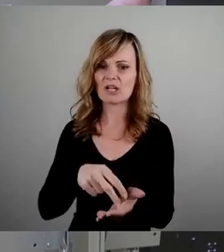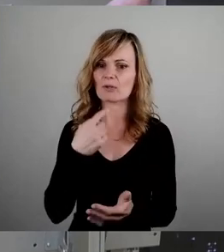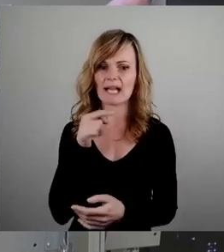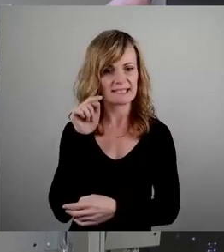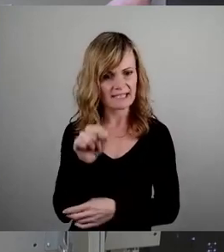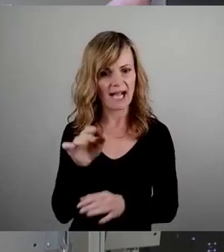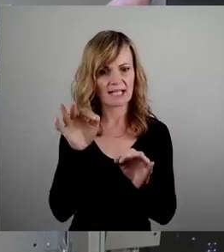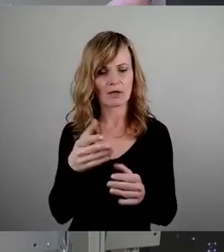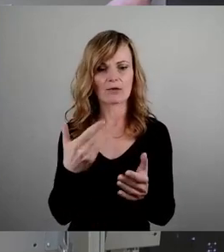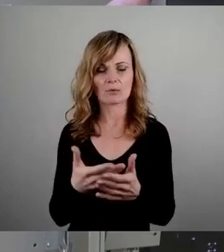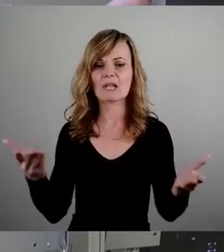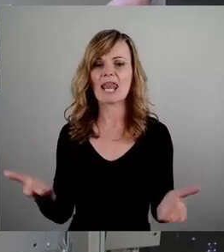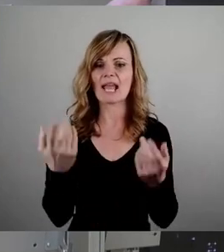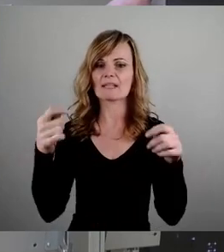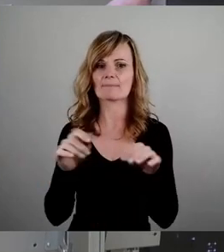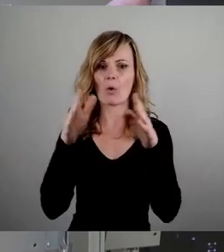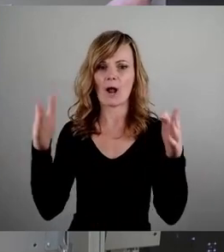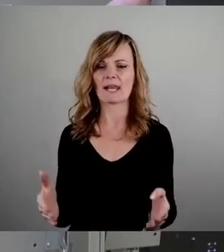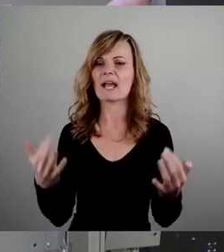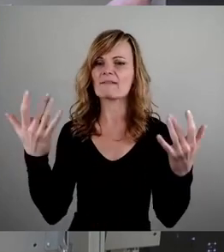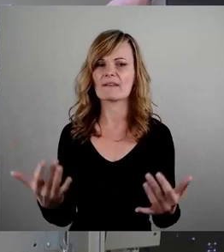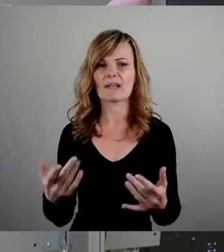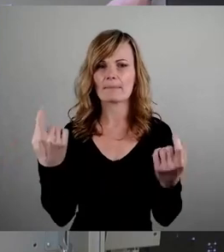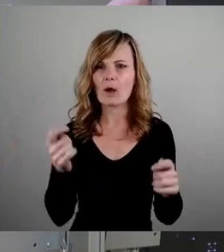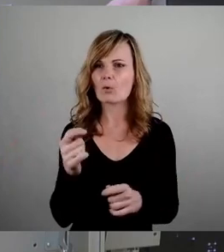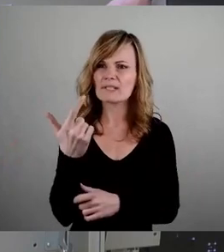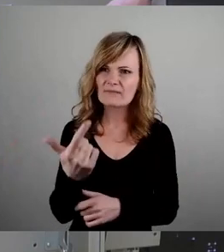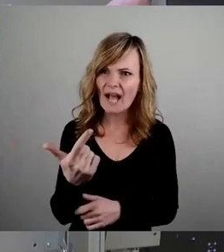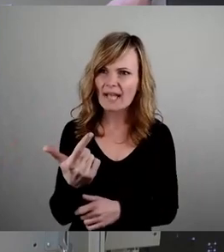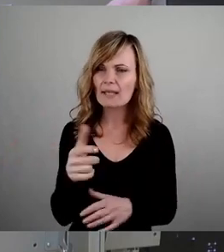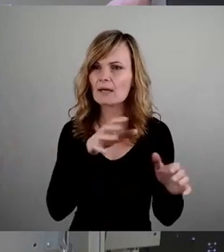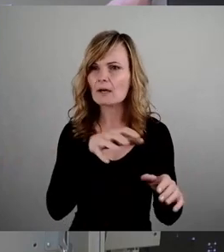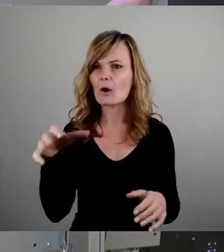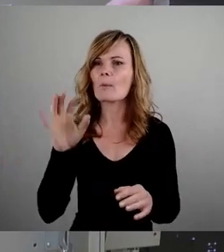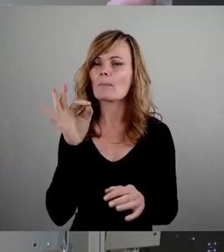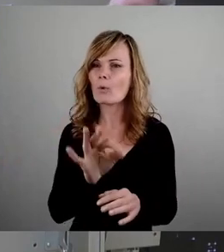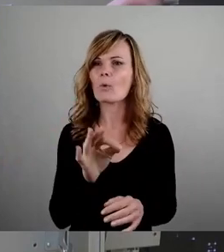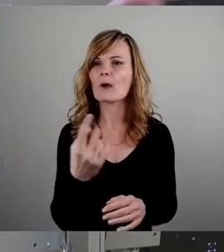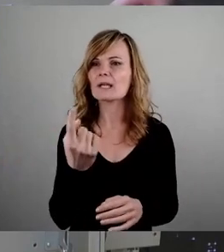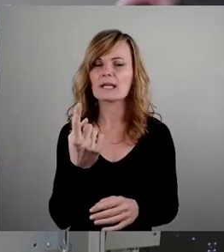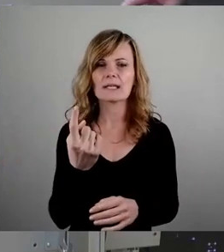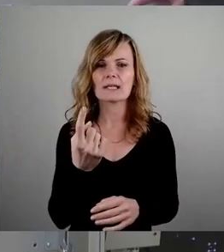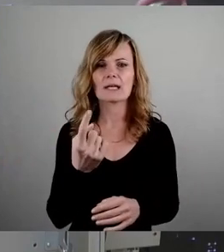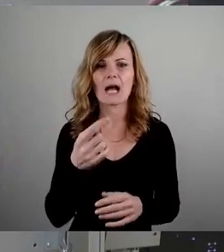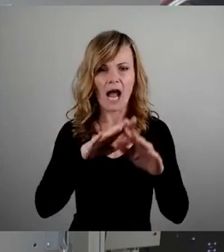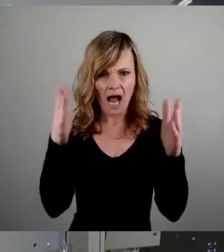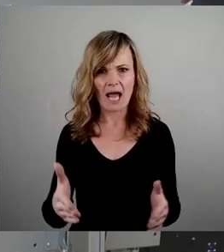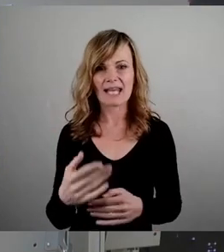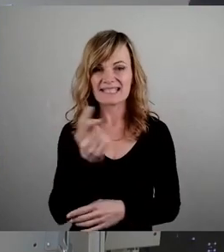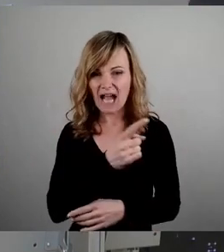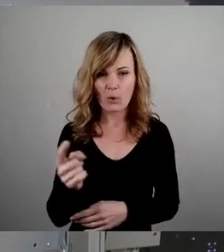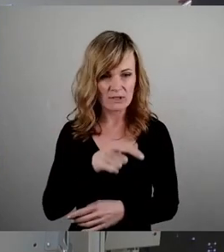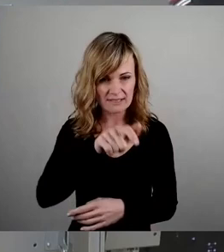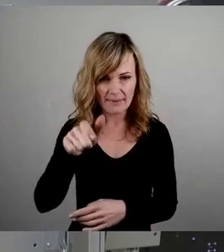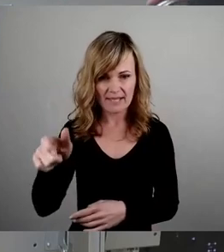jetzt so eine Leichtbauhalle mit, wie viel wollen Sie denn bauen? Zwei. Das heißt, wir hätten pro Leichtbauhalle etwa 1.000 Geflüchtete, dass die genau da jetzt sein soll.